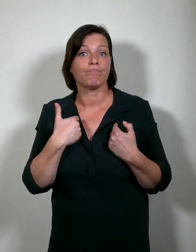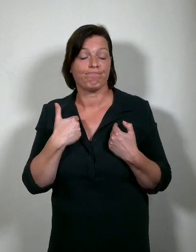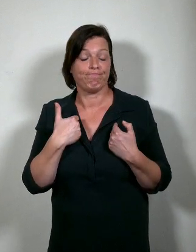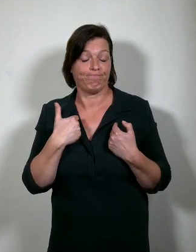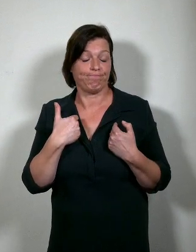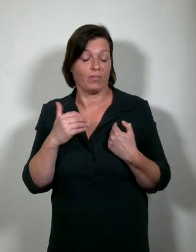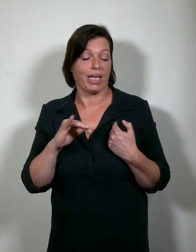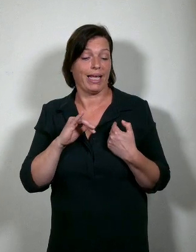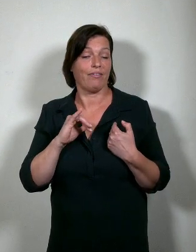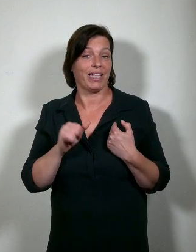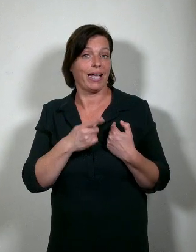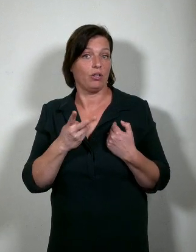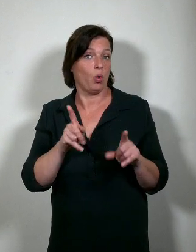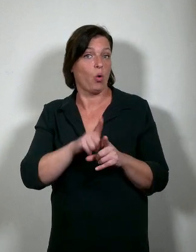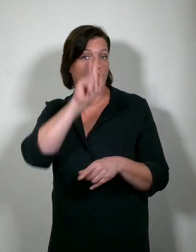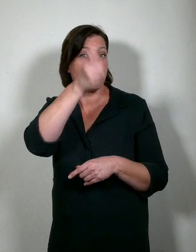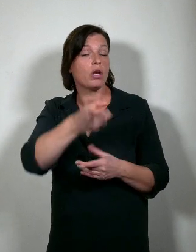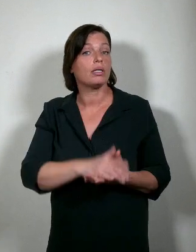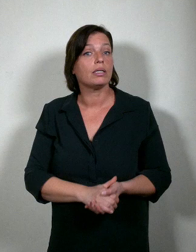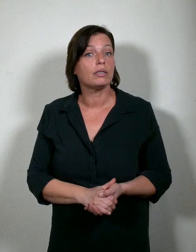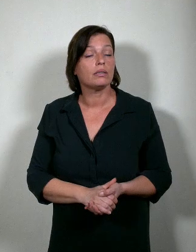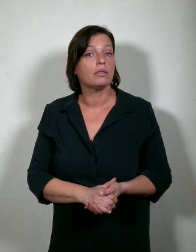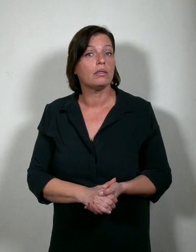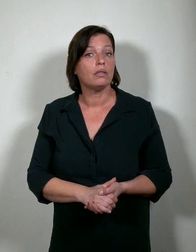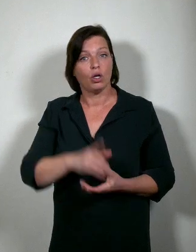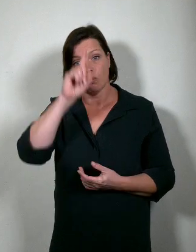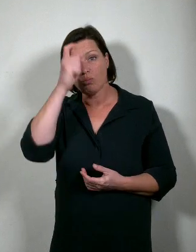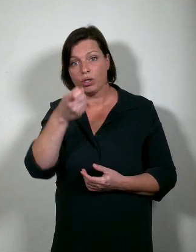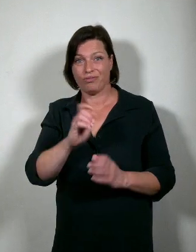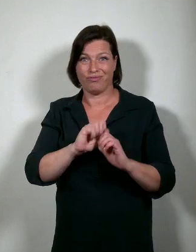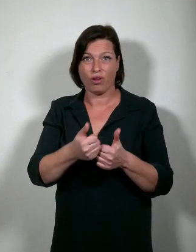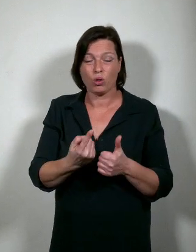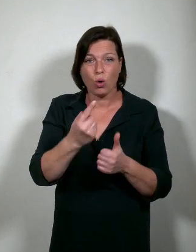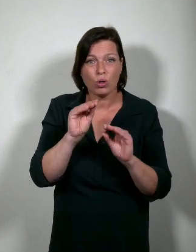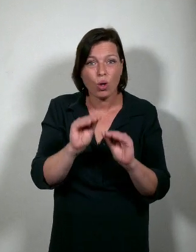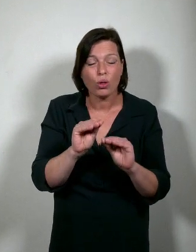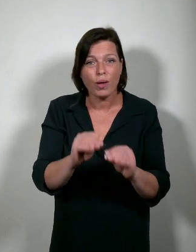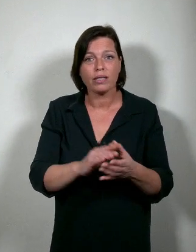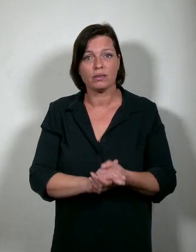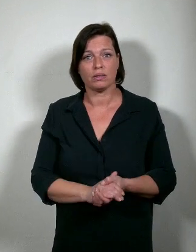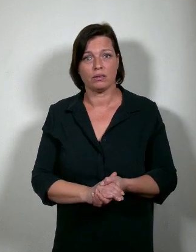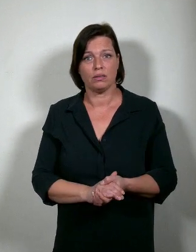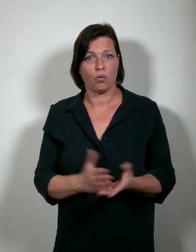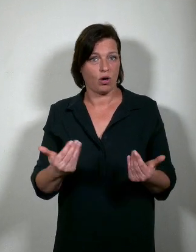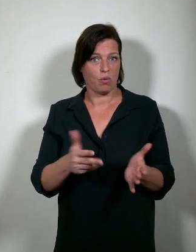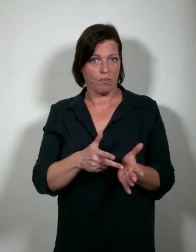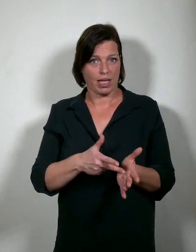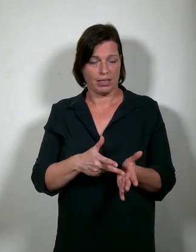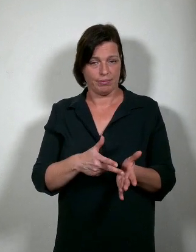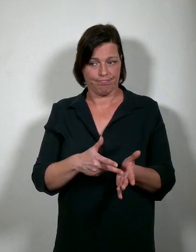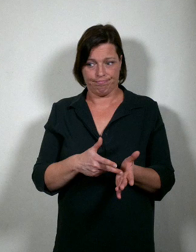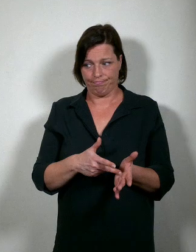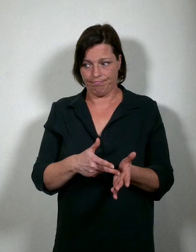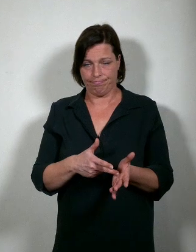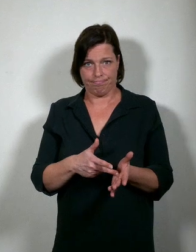moeilijk hebben. Die het moeilijk hebben om hoger onderwijs te volgen. Omdat ze geen plek vinden